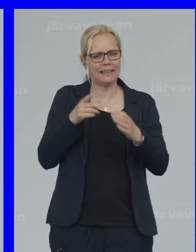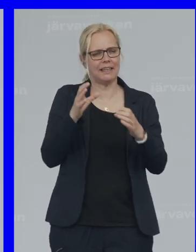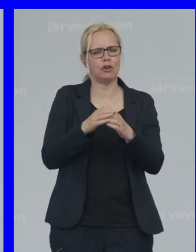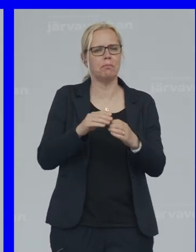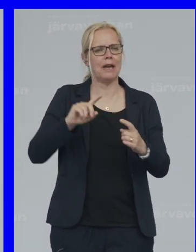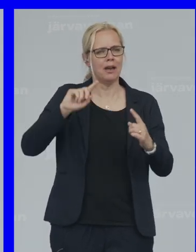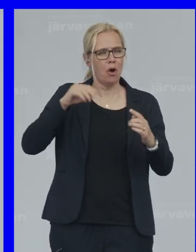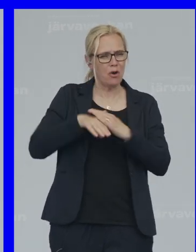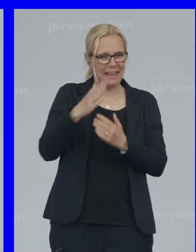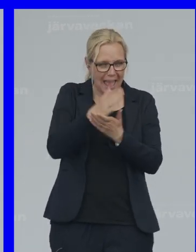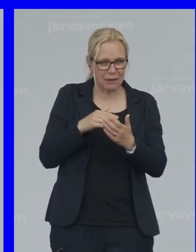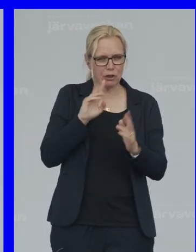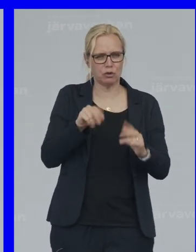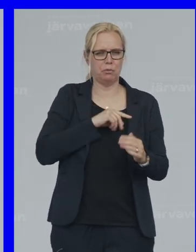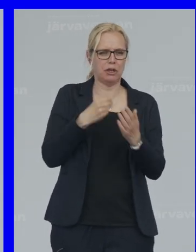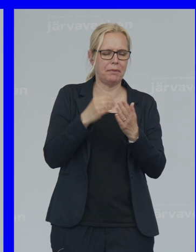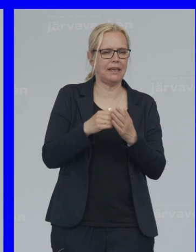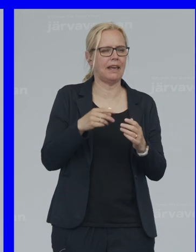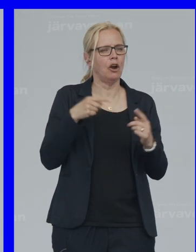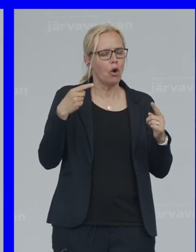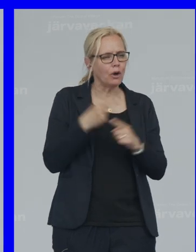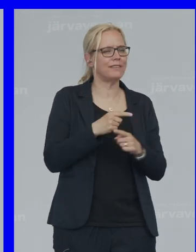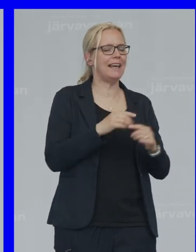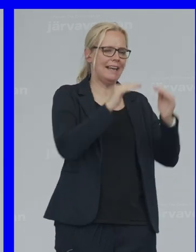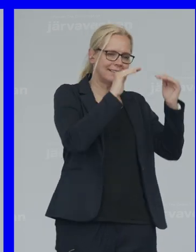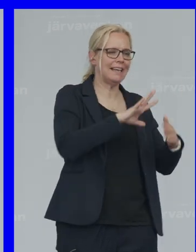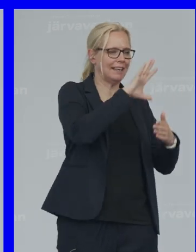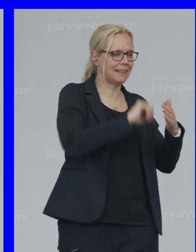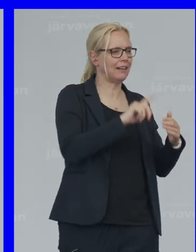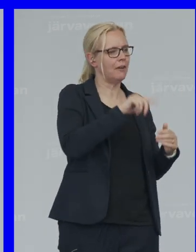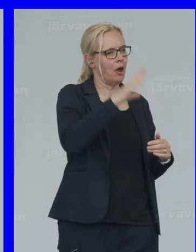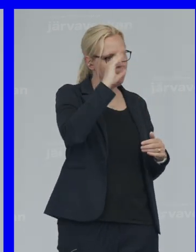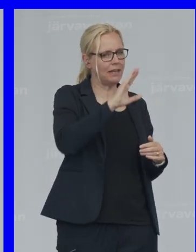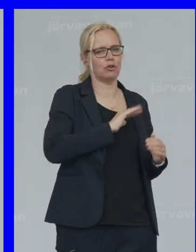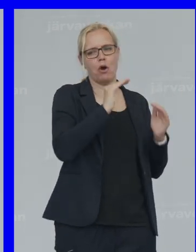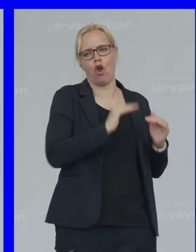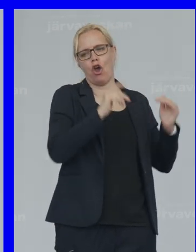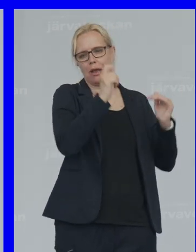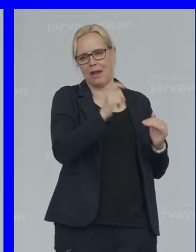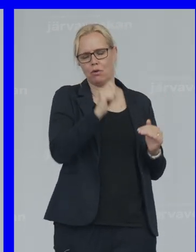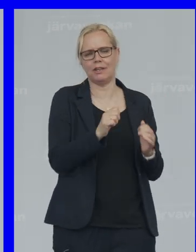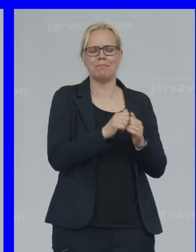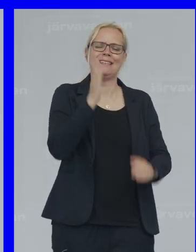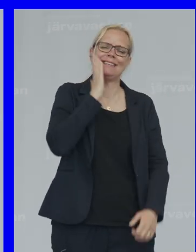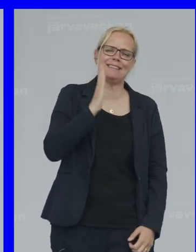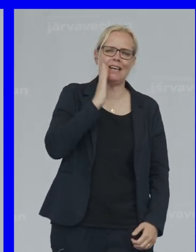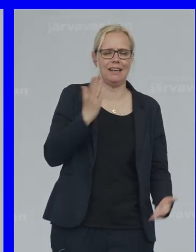mycket pengar Och lägga resten På att sänka skatten För män Med höga pensioner Men alltså Snälla